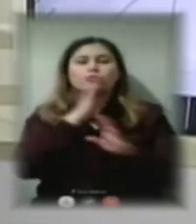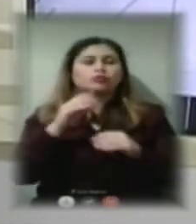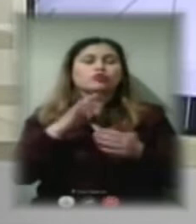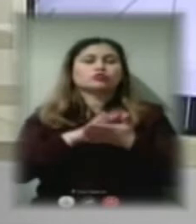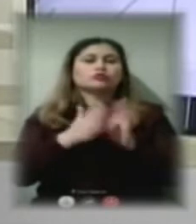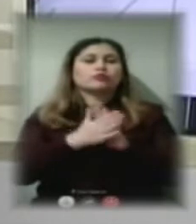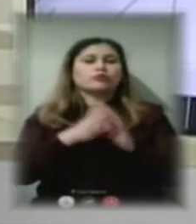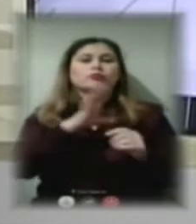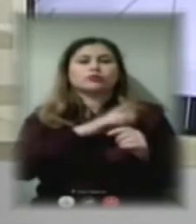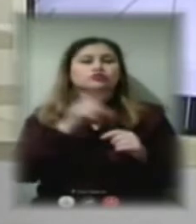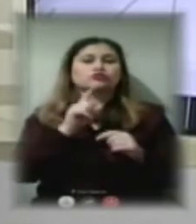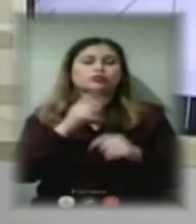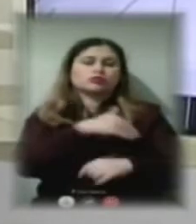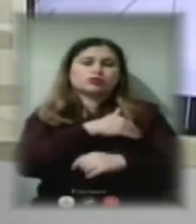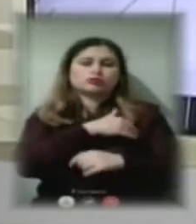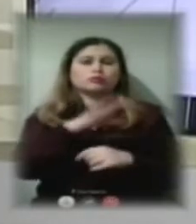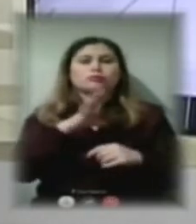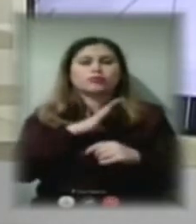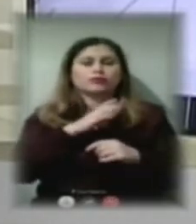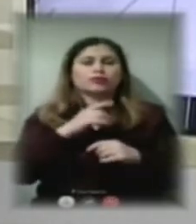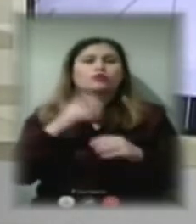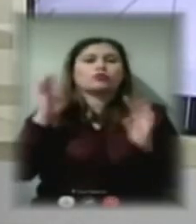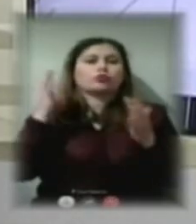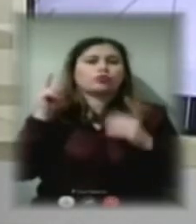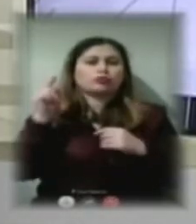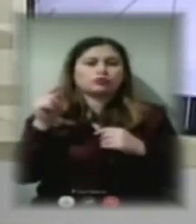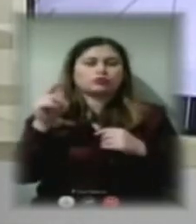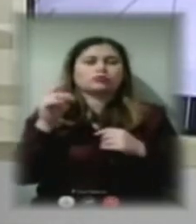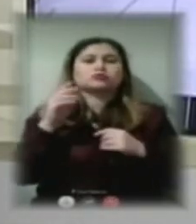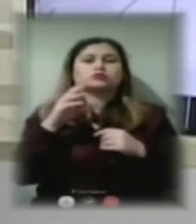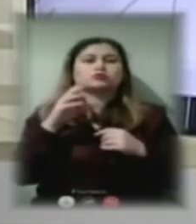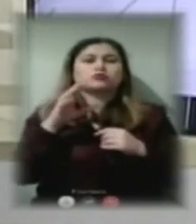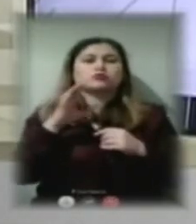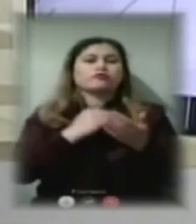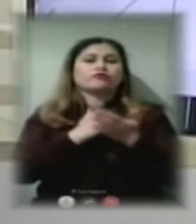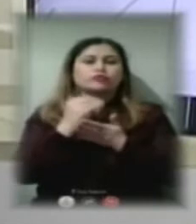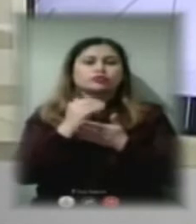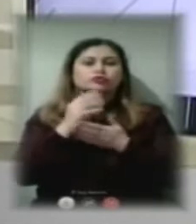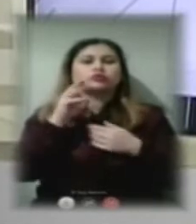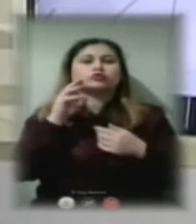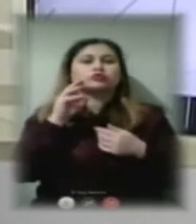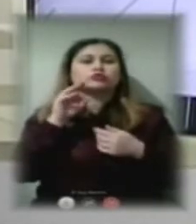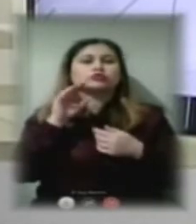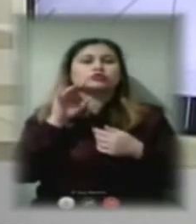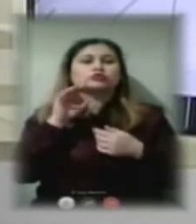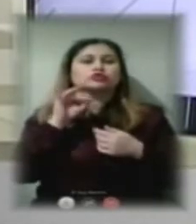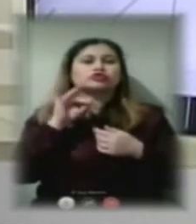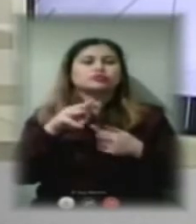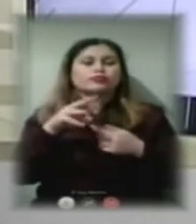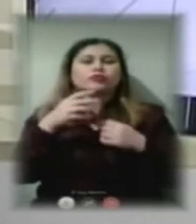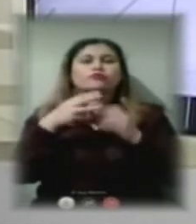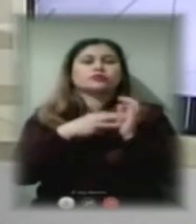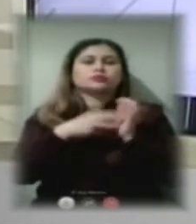температура зовнішнього середовища була вища, ніж 8 градусів тепла, тому було прийнято рішення